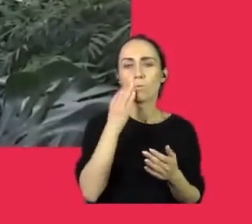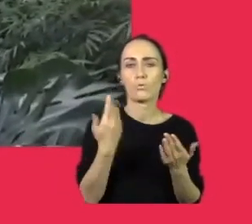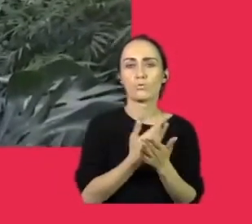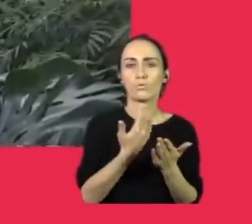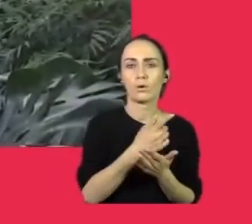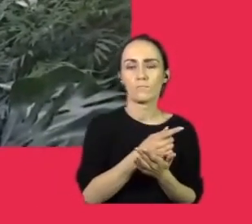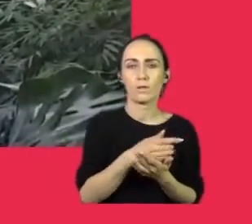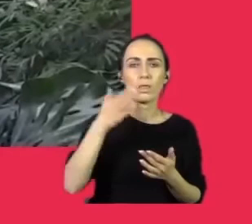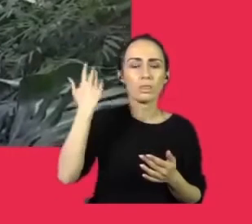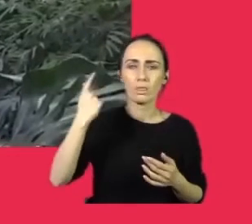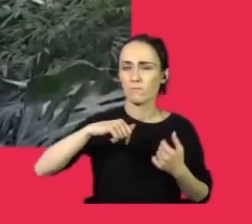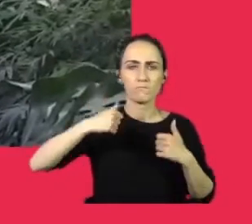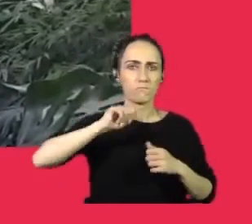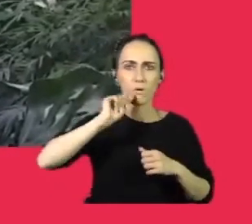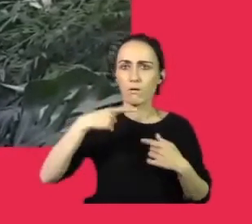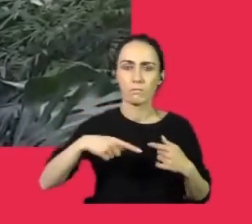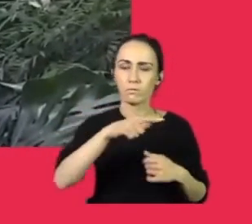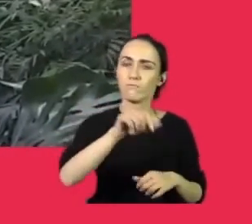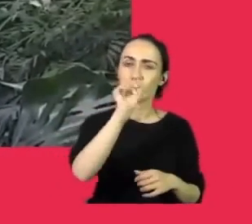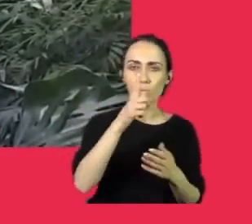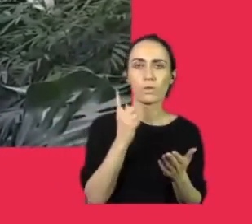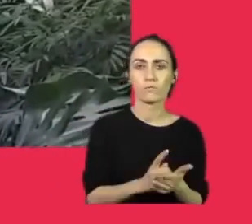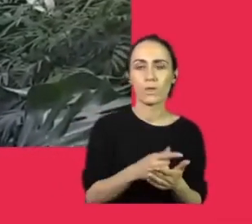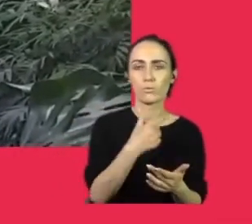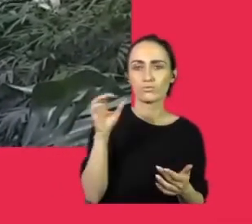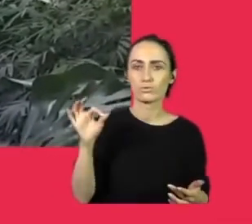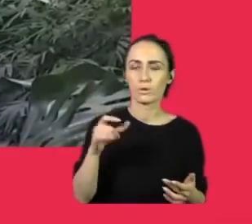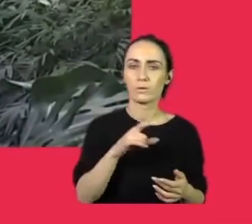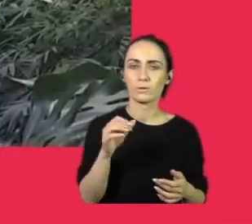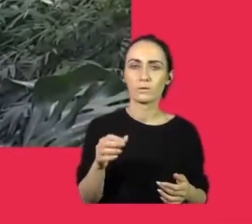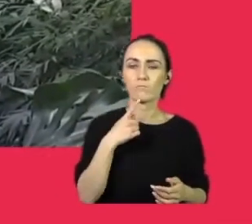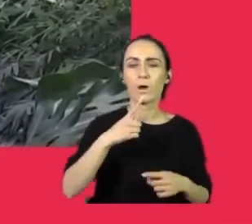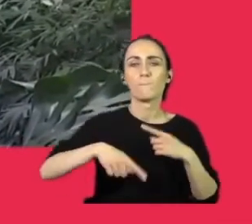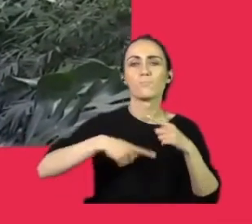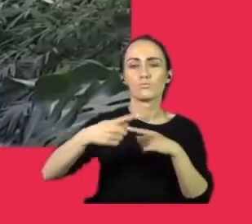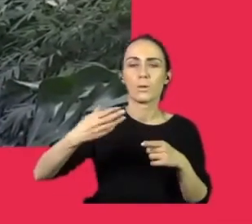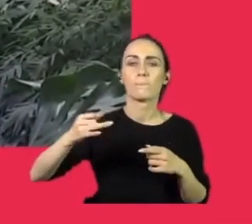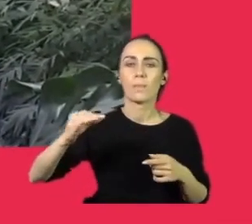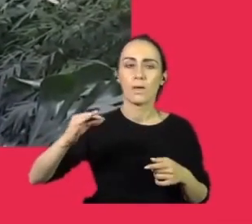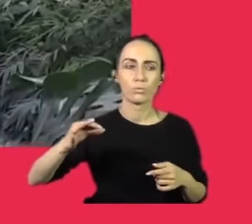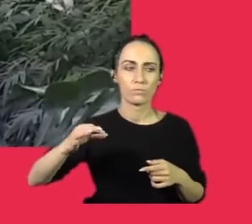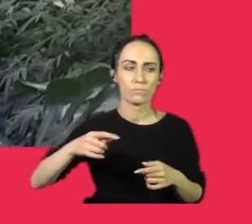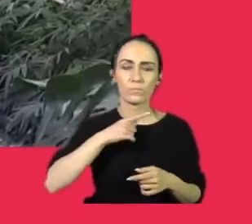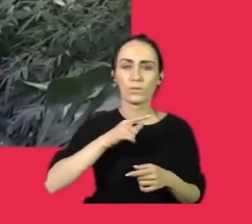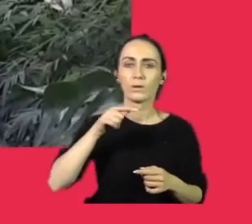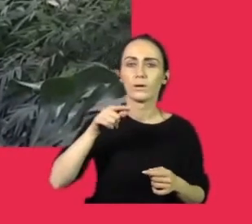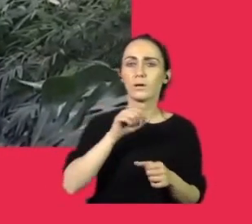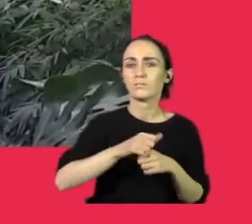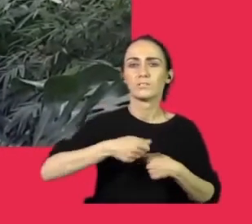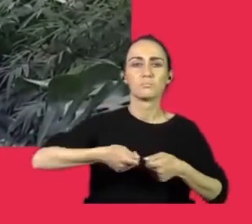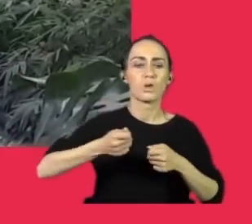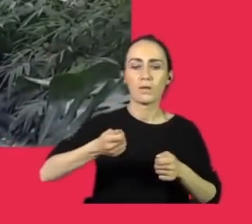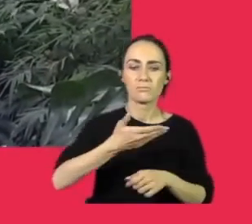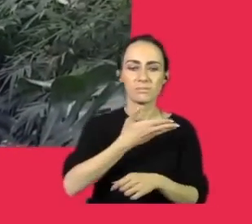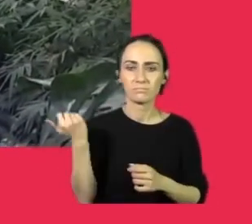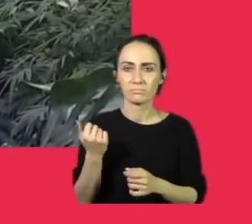czegoś jeszcze nikt nie zrobił. Biznesowe podejście do produkcji, produkcja manatów. Tak, oczywiście nie sprzedajemy